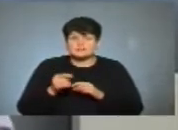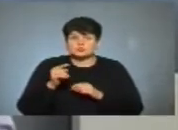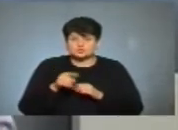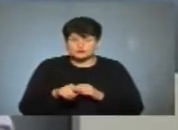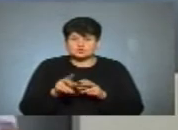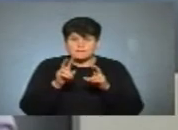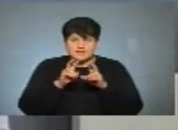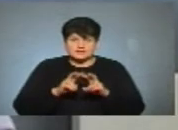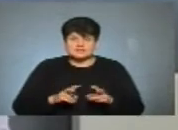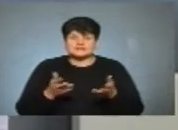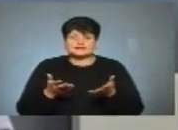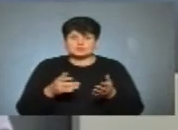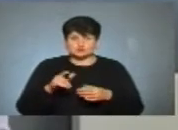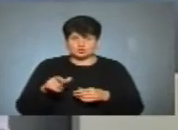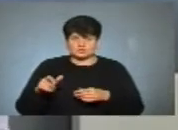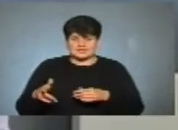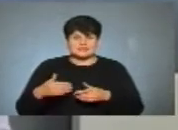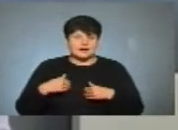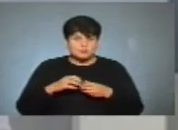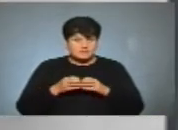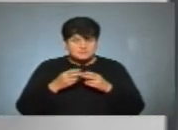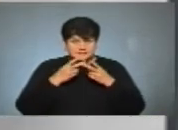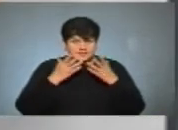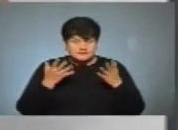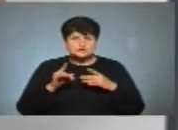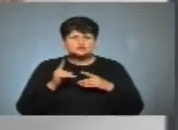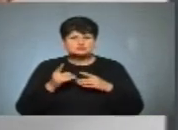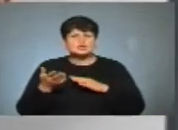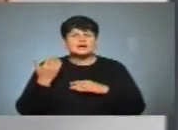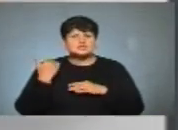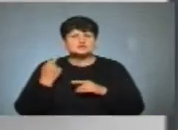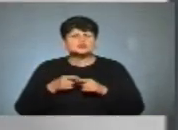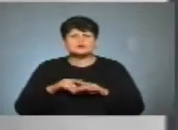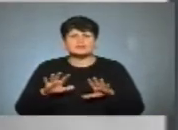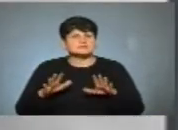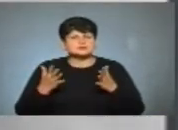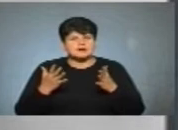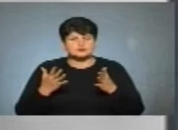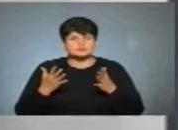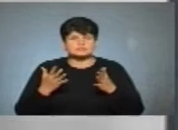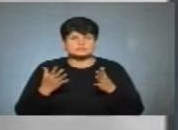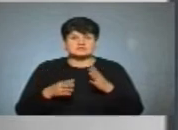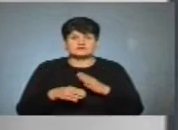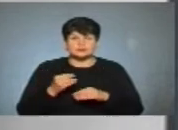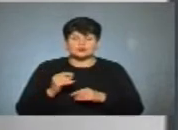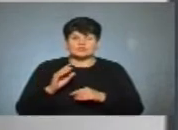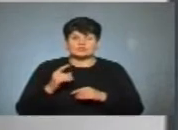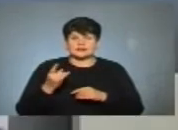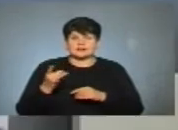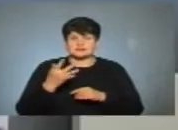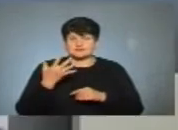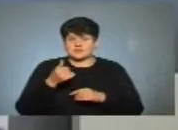аналізувати якихось ідеї. Ні, я також проблеми не бачу. Питання просто, чому раніше тоді цього не сталося, тільки коли цього року завелися гендерні